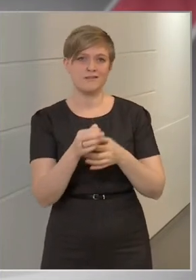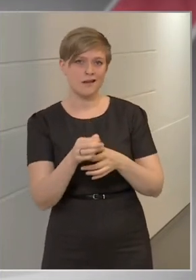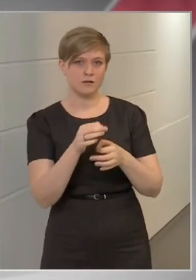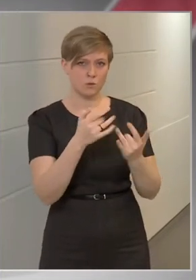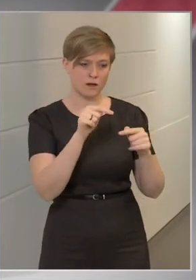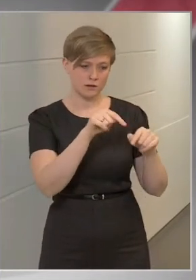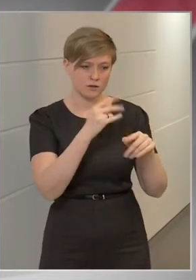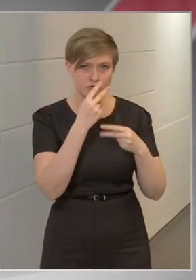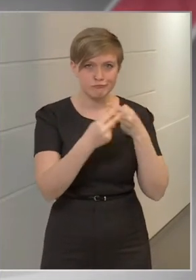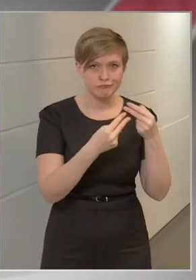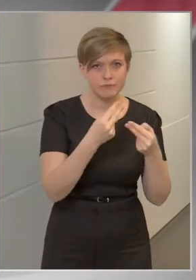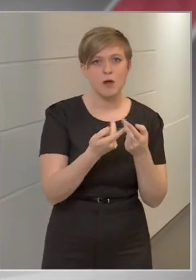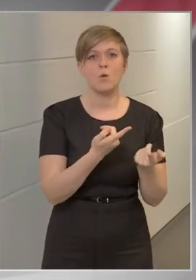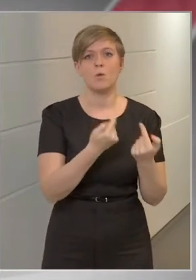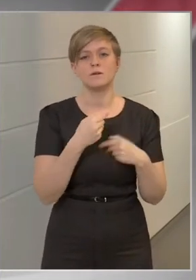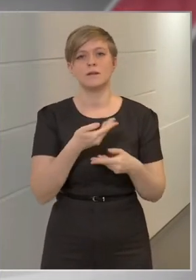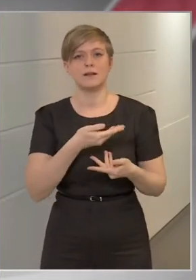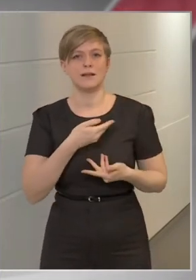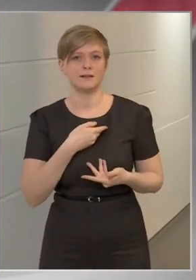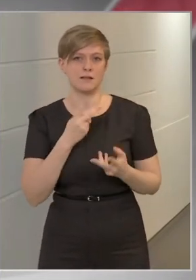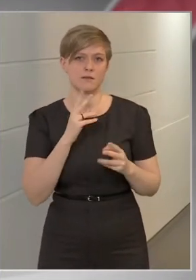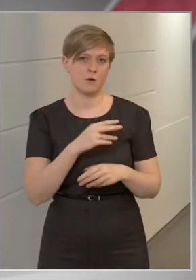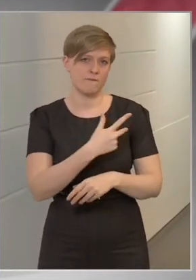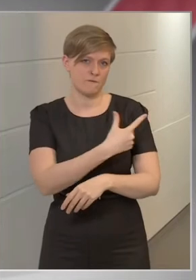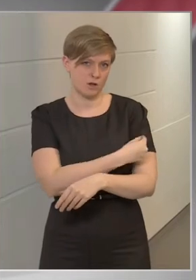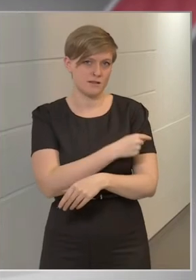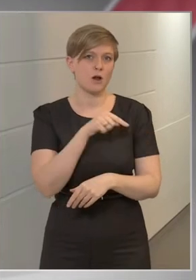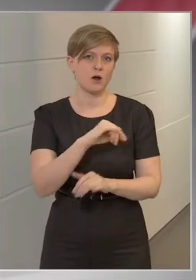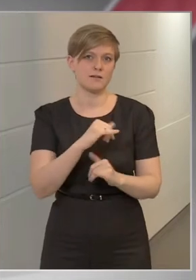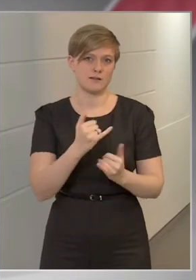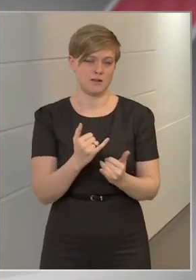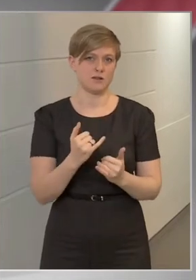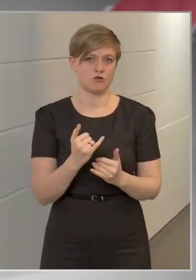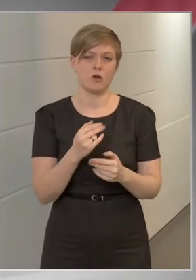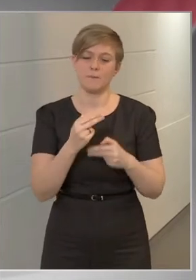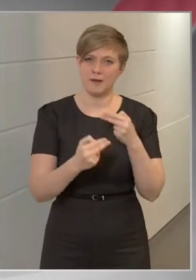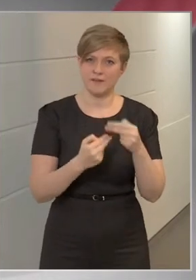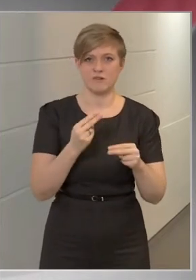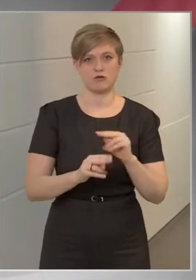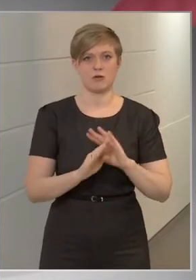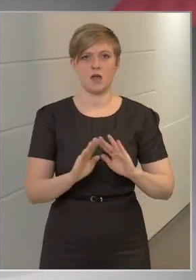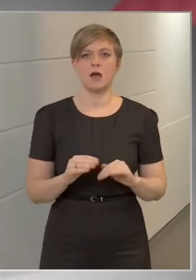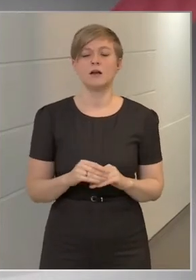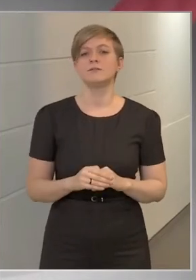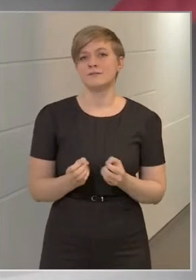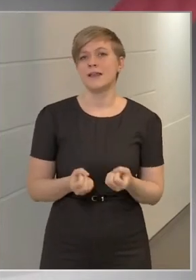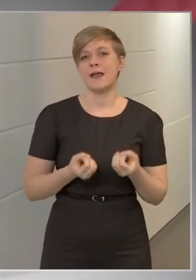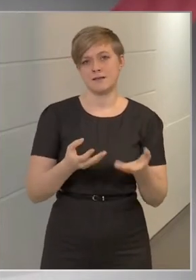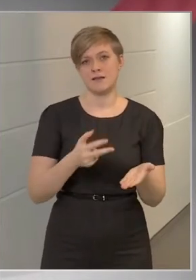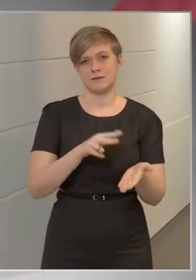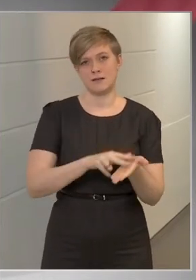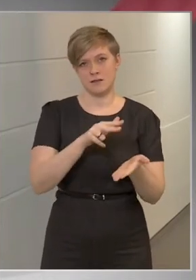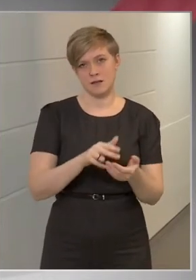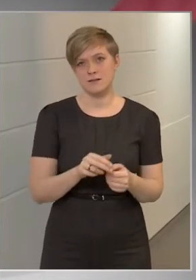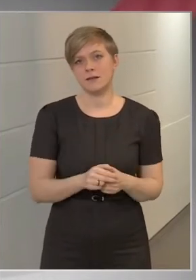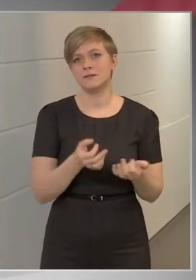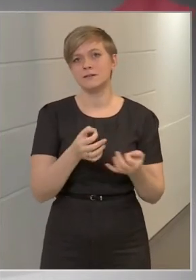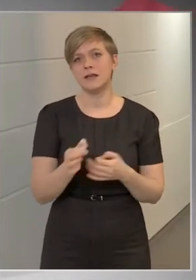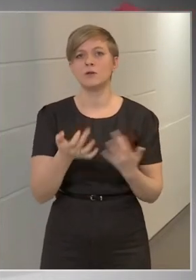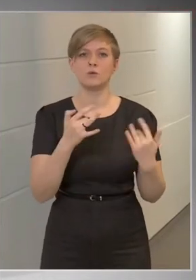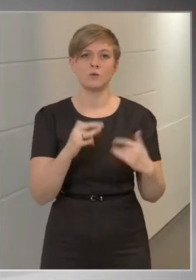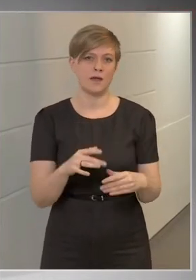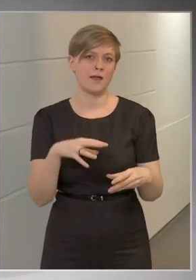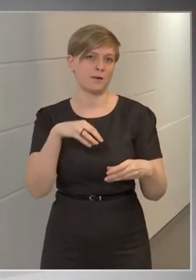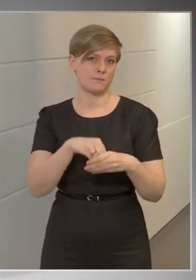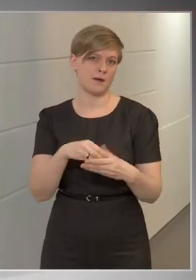felkeresnek, hogyha onnan érkezik majd vakcina, akkor az is a megvizsgált és engedélyezett gyártóhelyek